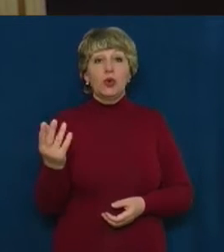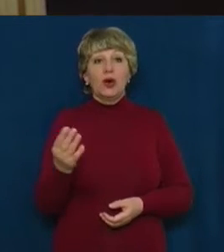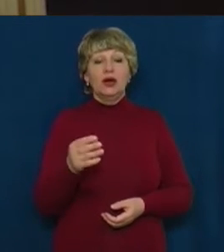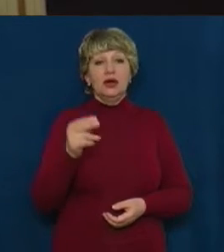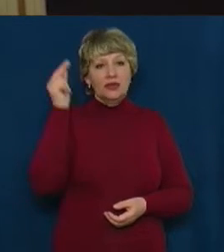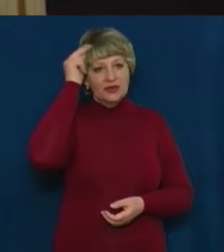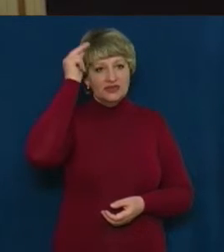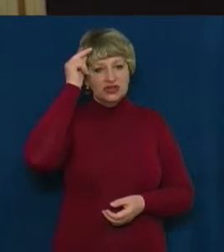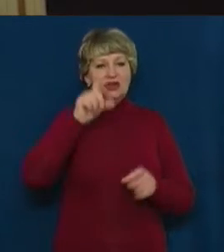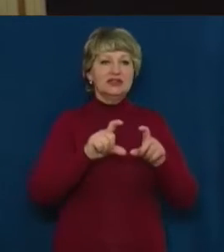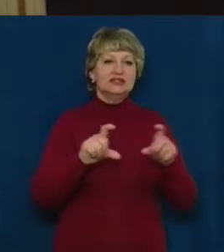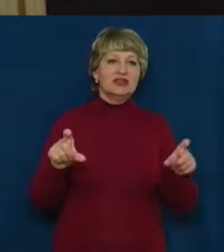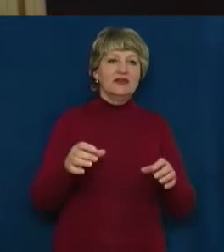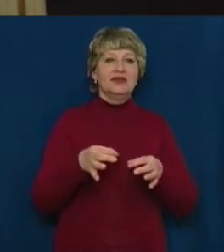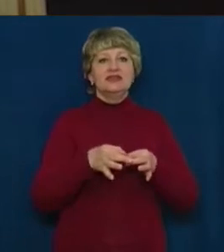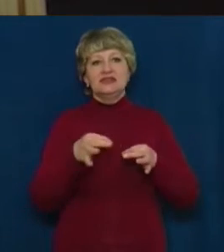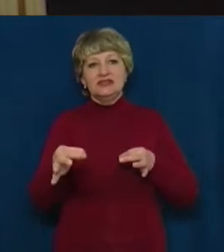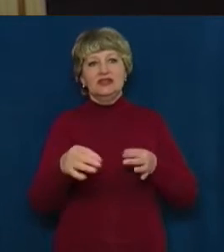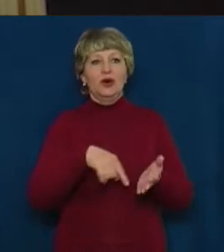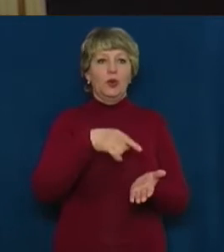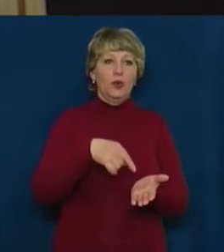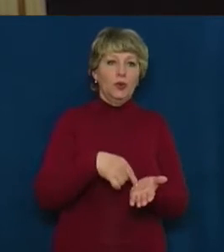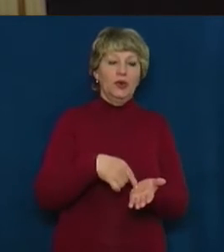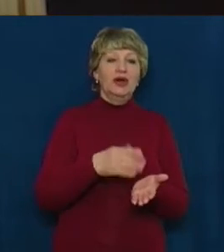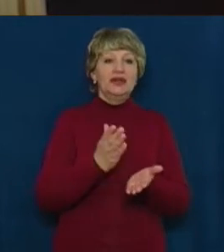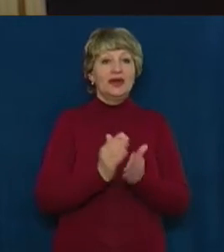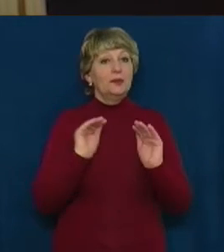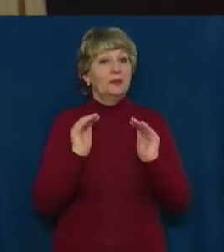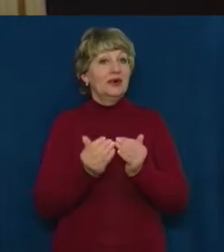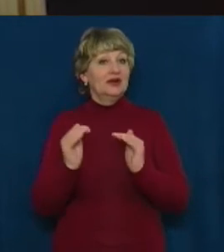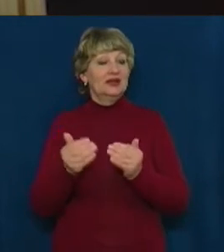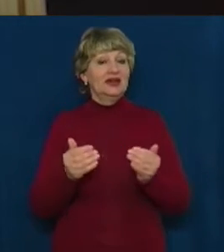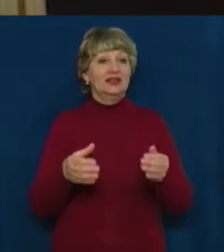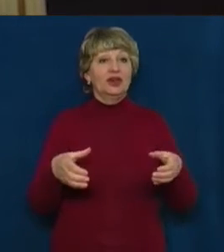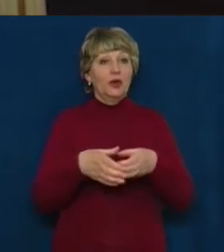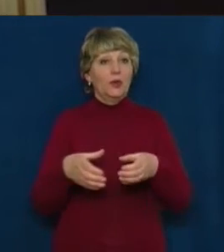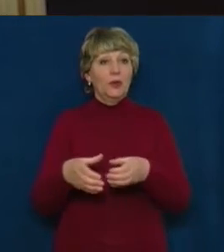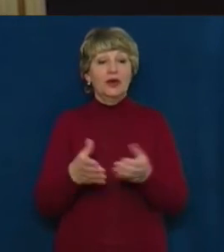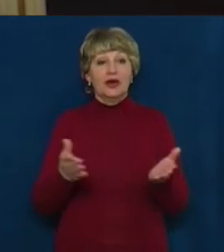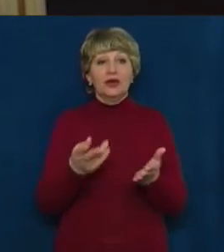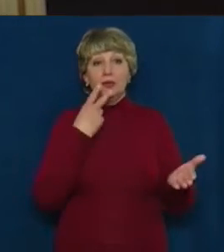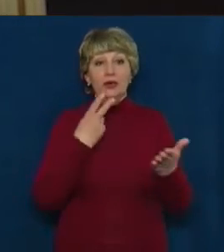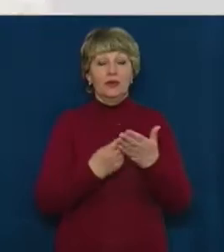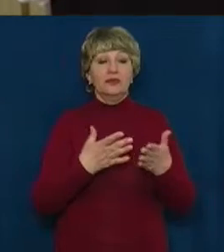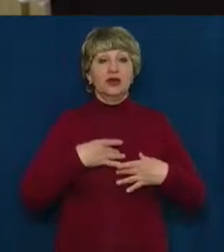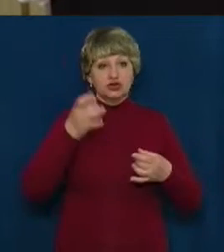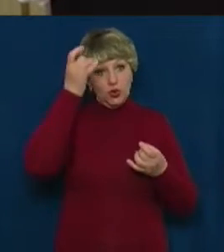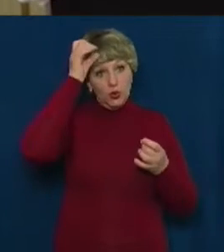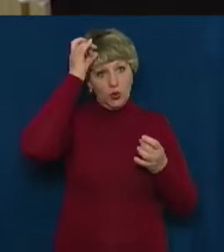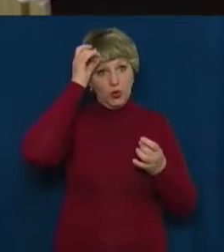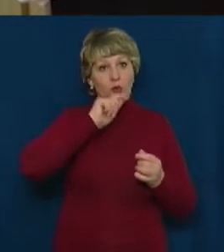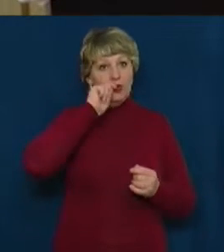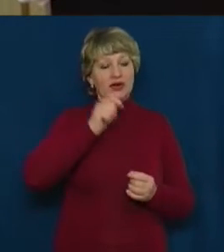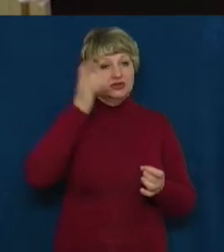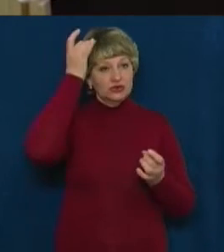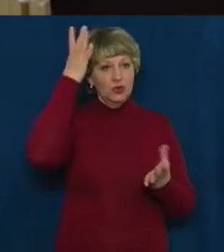від села до міста, є невеличкі колективи, які, відповідно, популяризують нашу українську культуру. У нас зараз